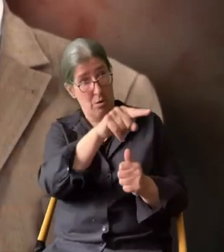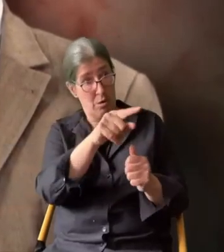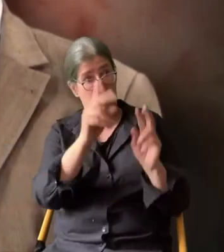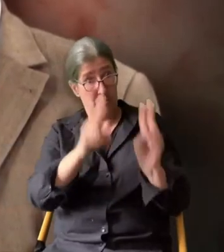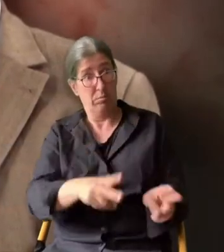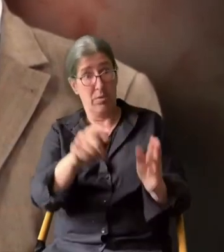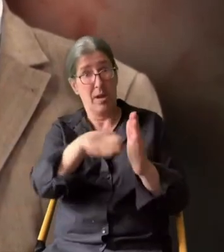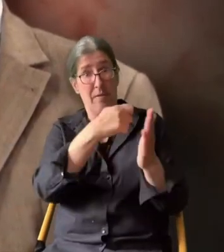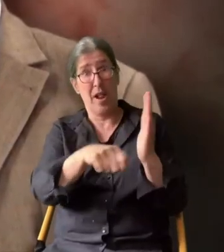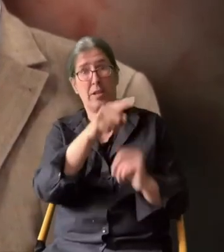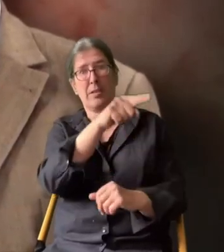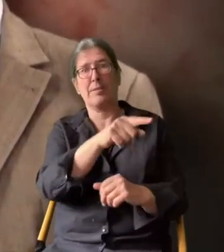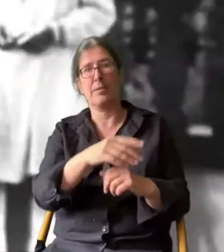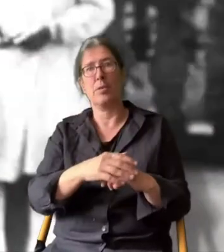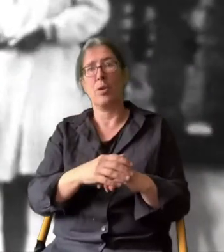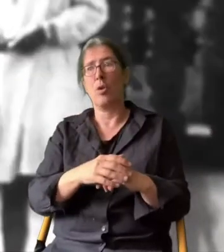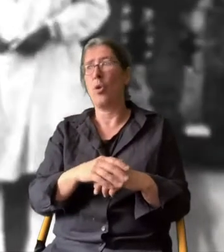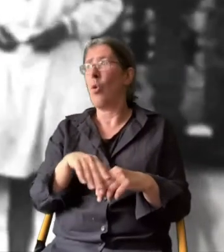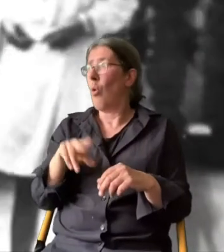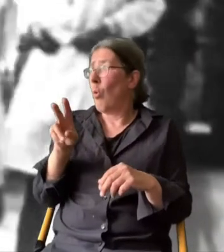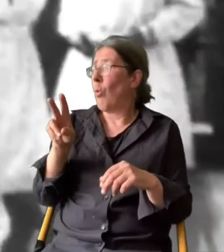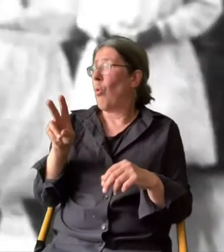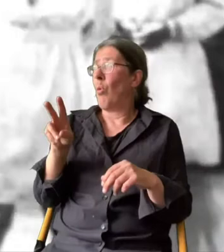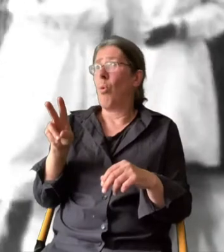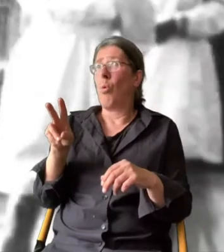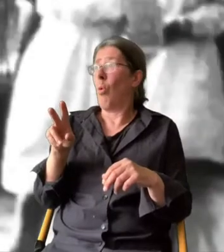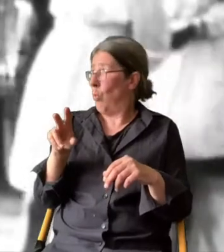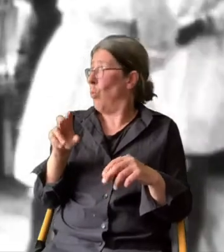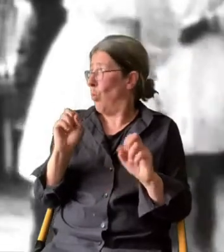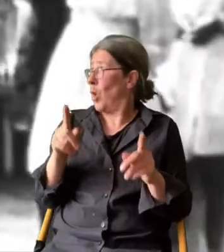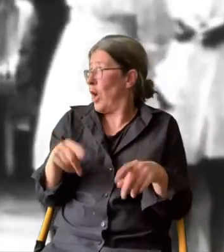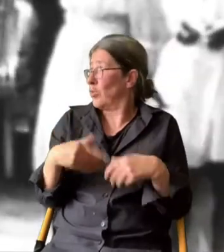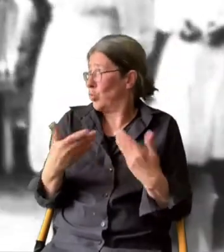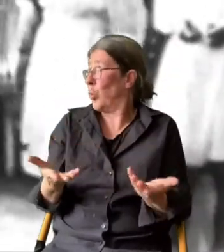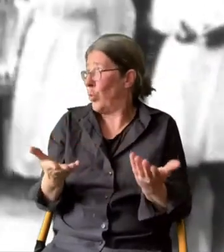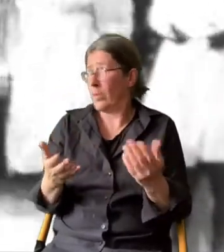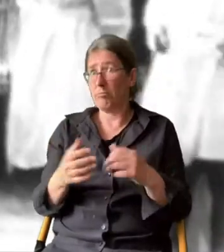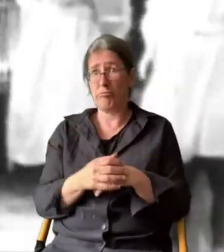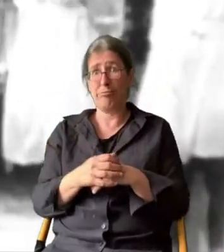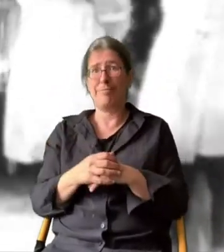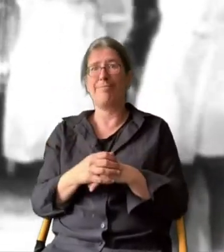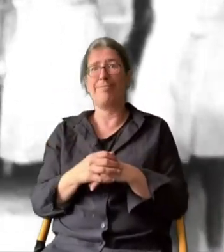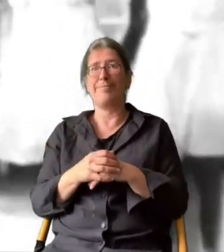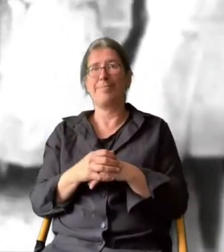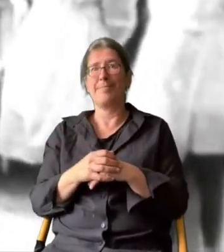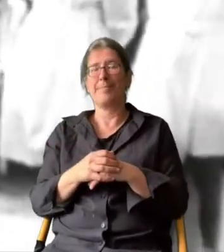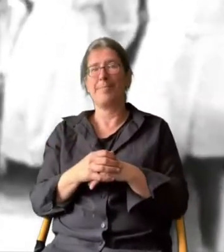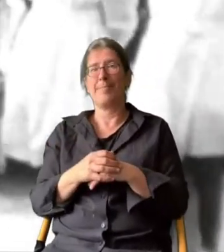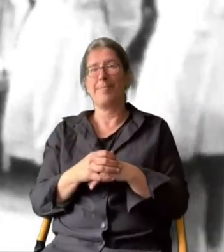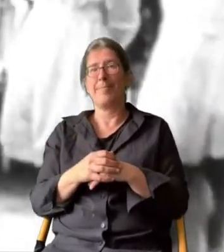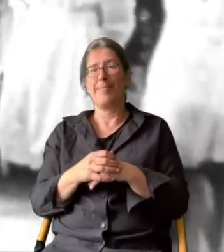und hat gesagt, du bist gewählt. Ja, dann hat er nur reagiert und dann ist es eben so.